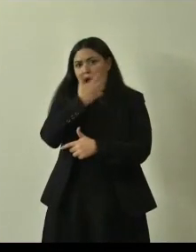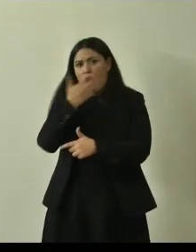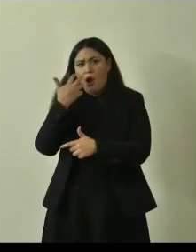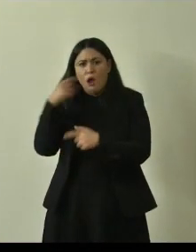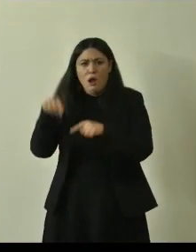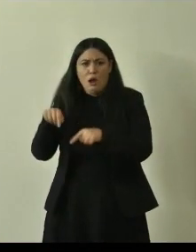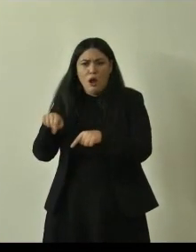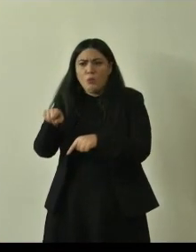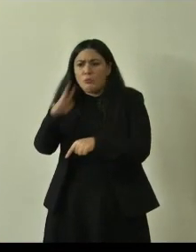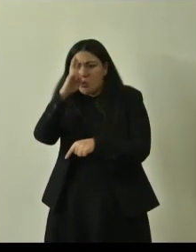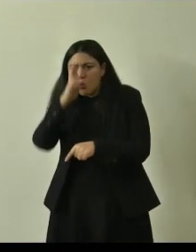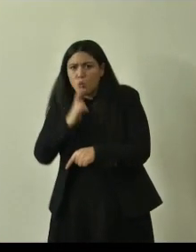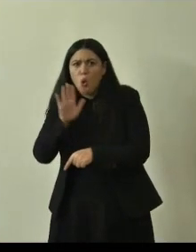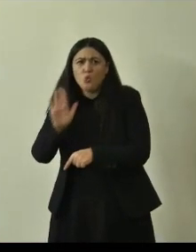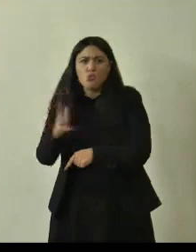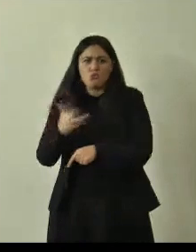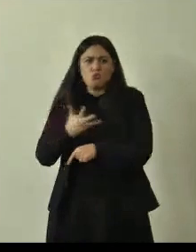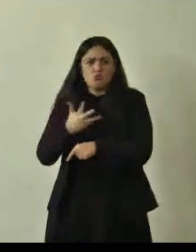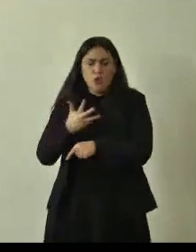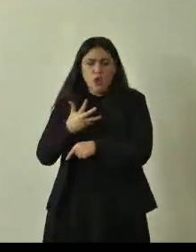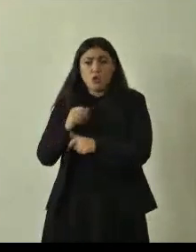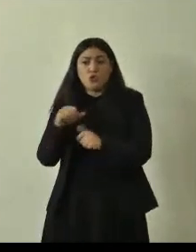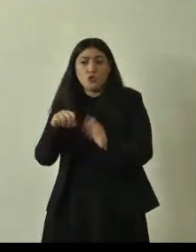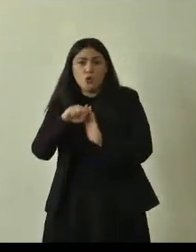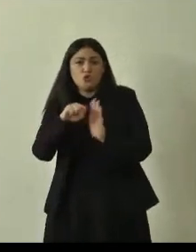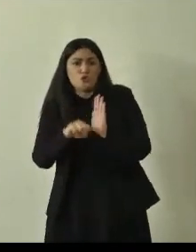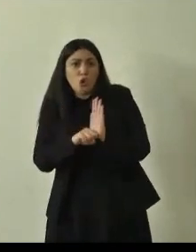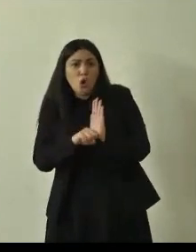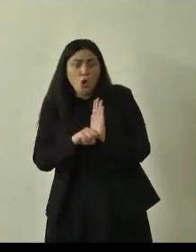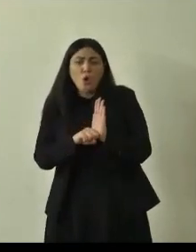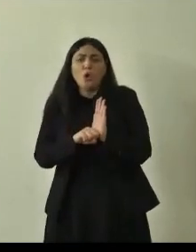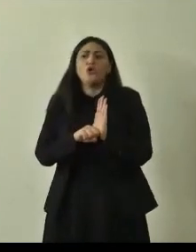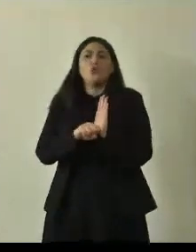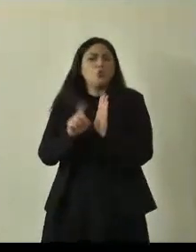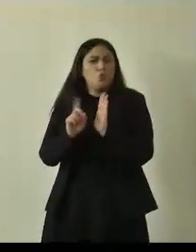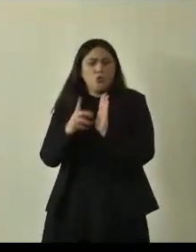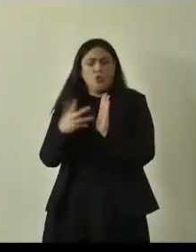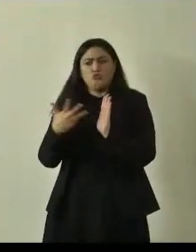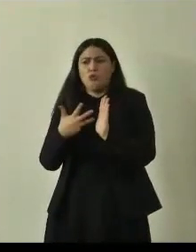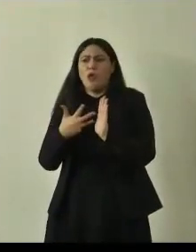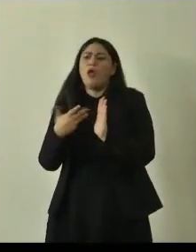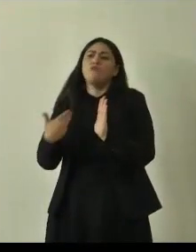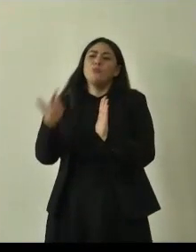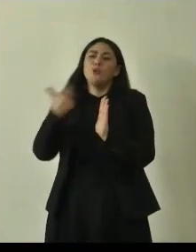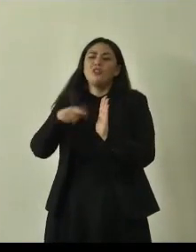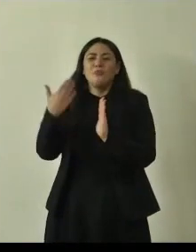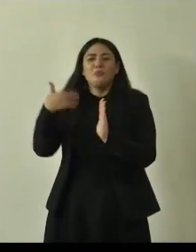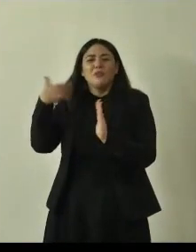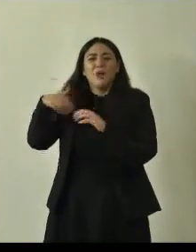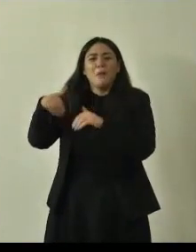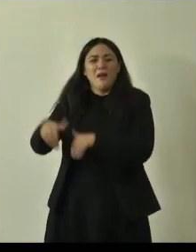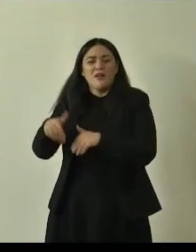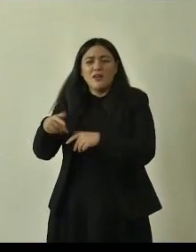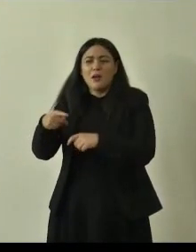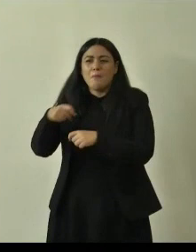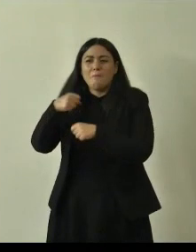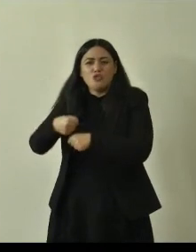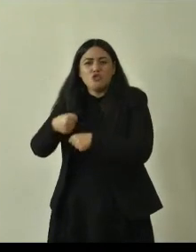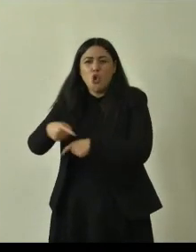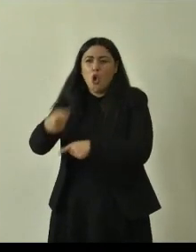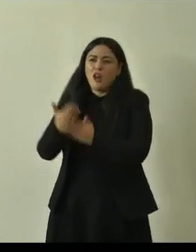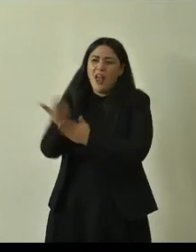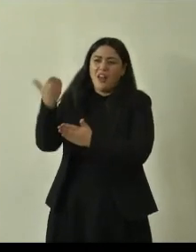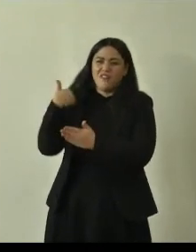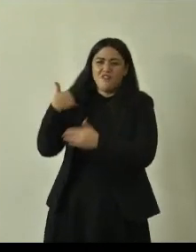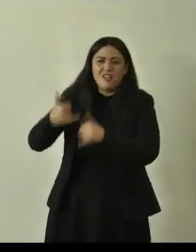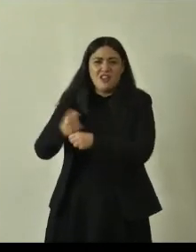non solo storico perché magari lì c'erano delle attività dei pastori o dei servicoltori di tanti anni fa qui